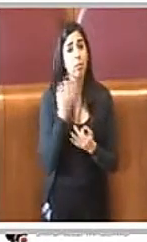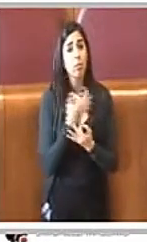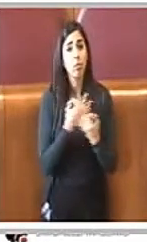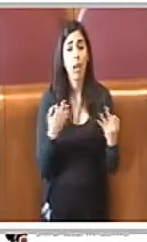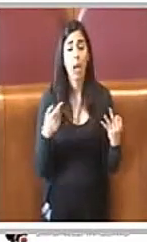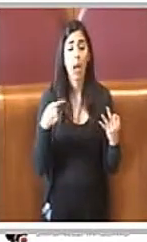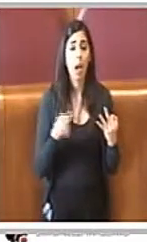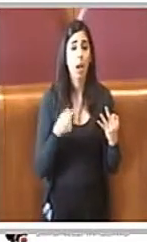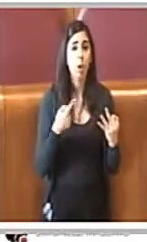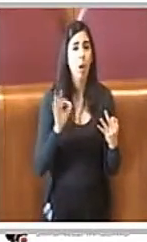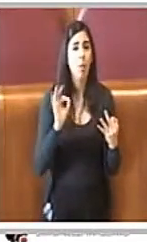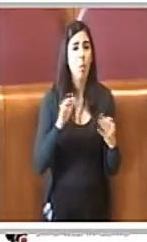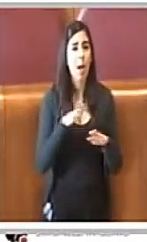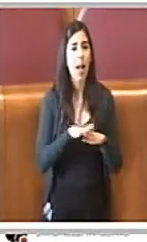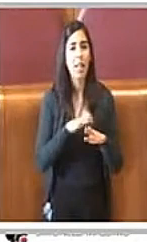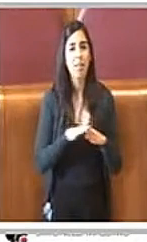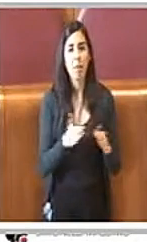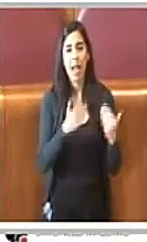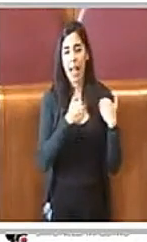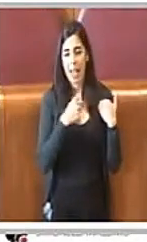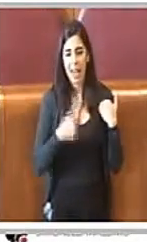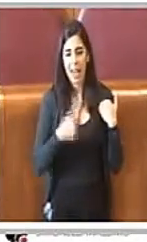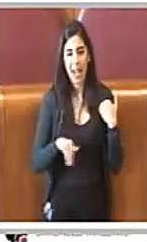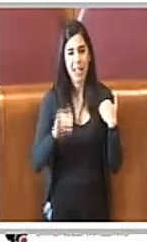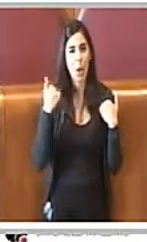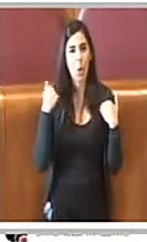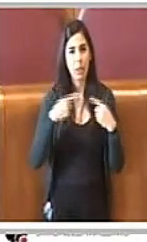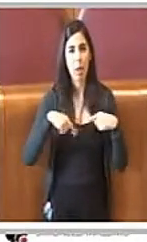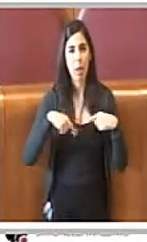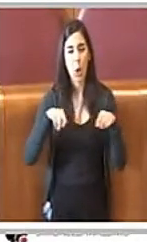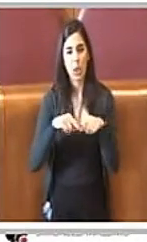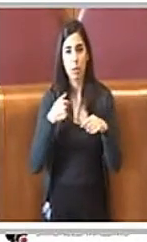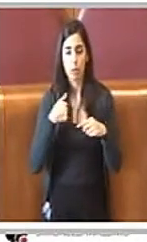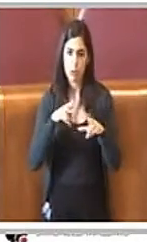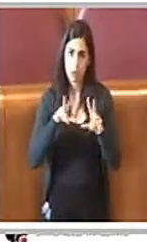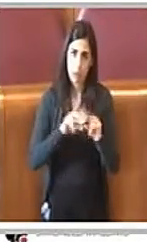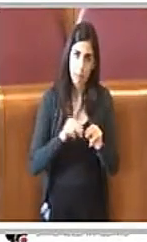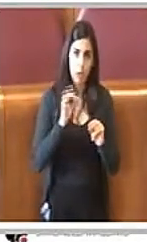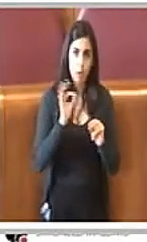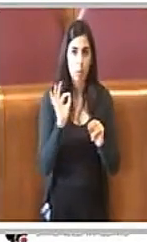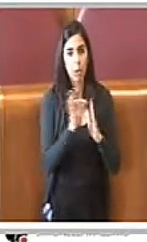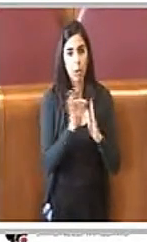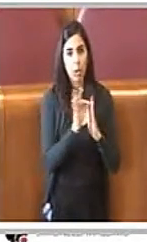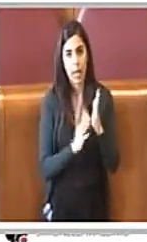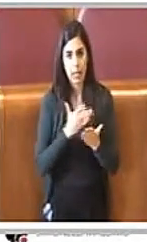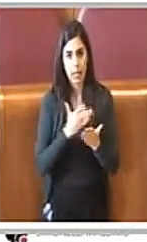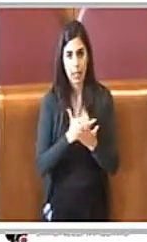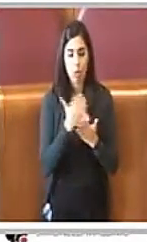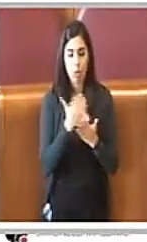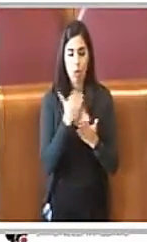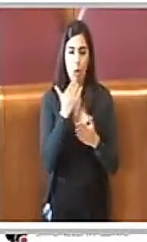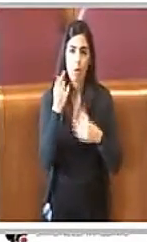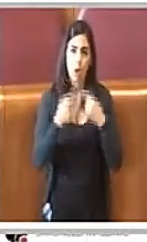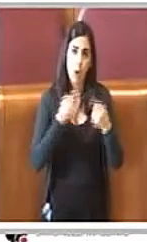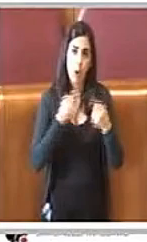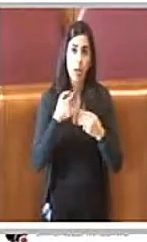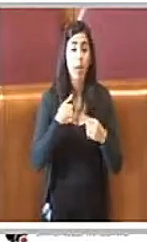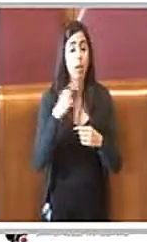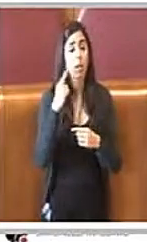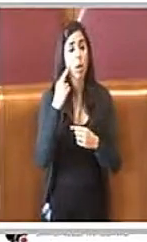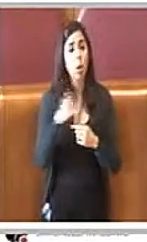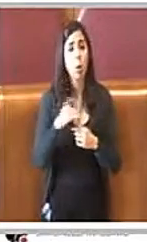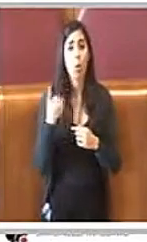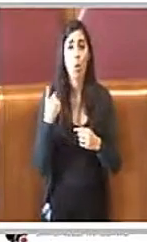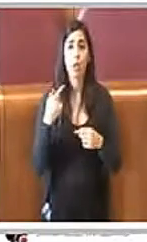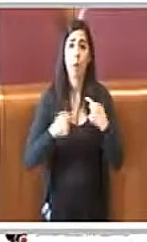porto l'esperienza della scorsa consigliatura, ma ripeto, riporto i dati oggettivi quindi senza ovviamente nessuna polemica, ma io ricordo nella scorsa